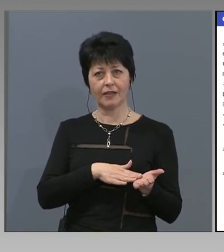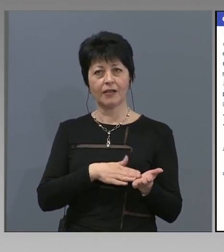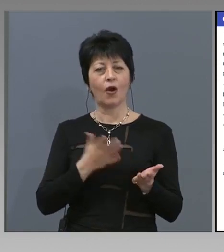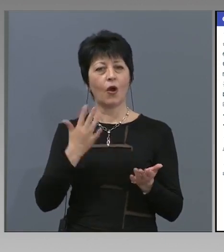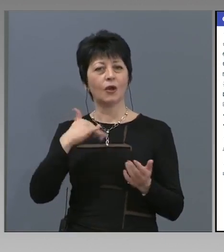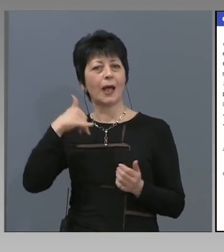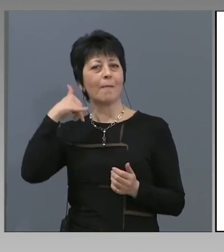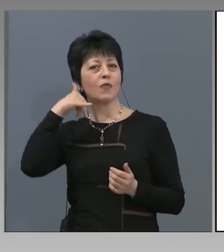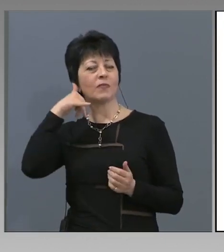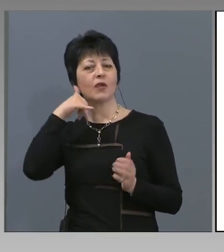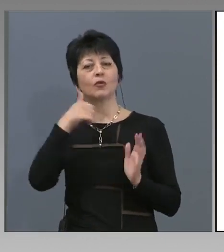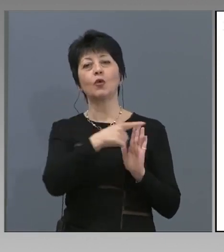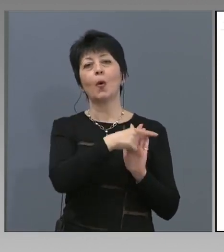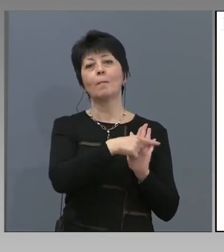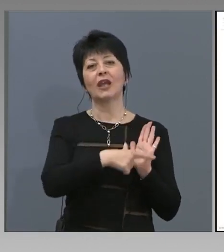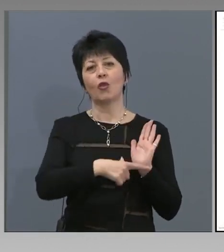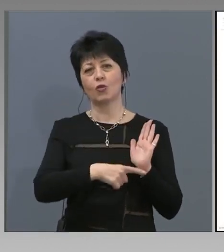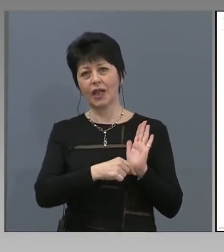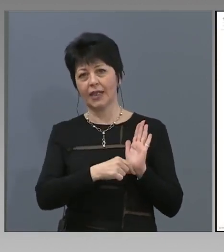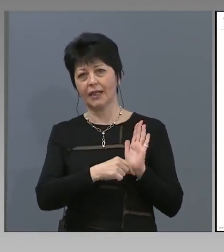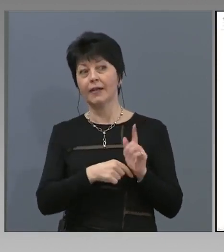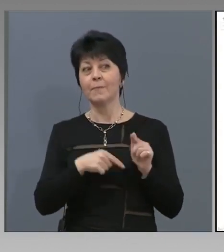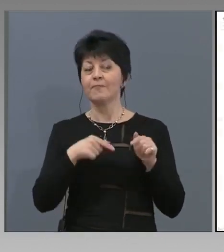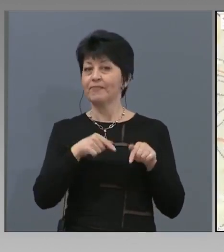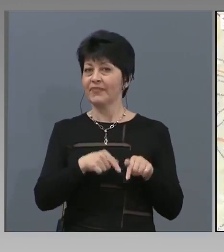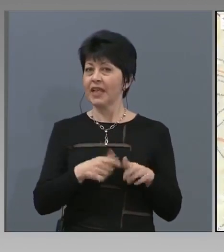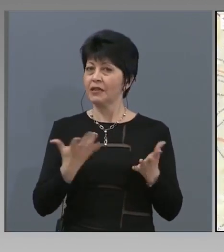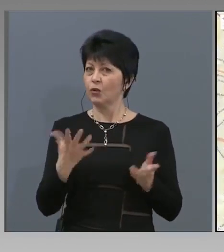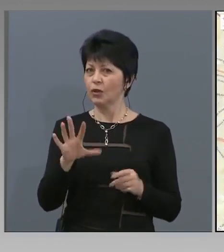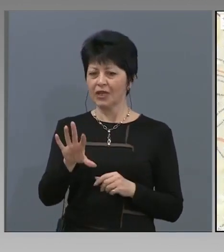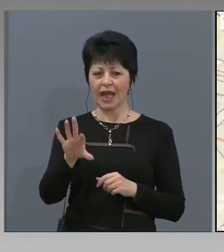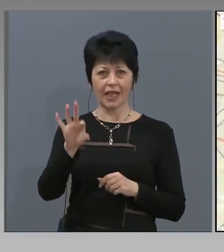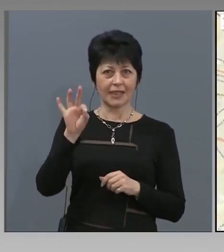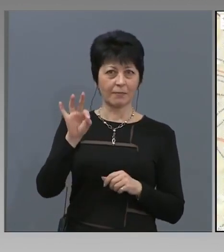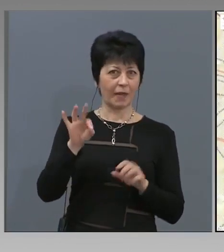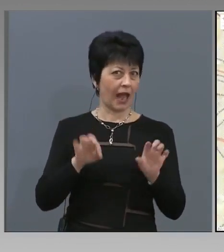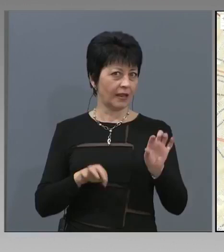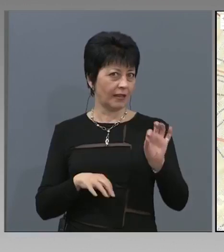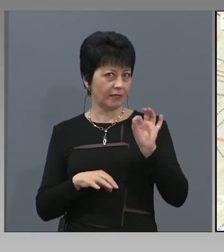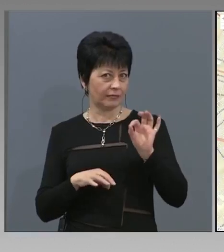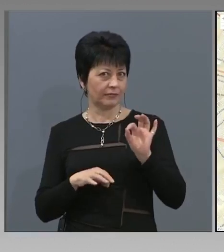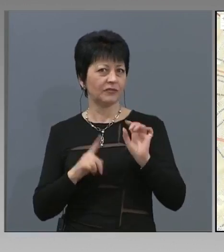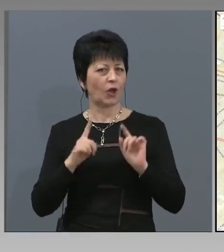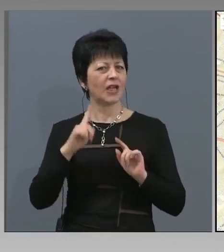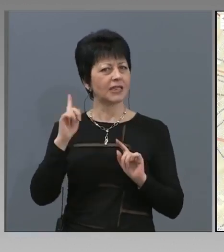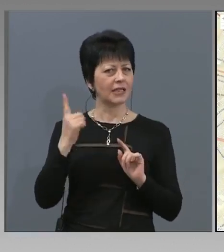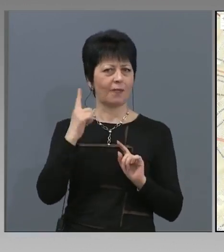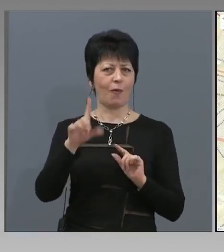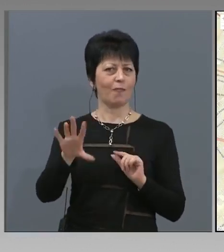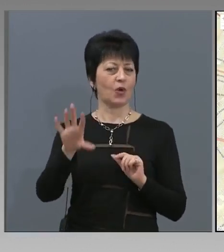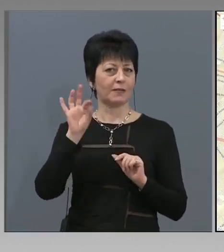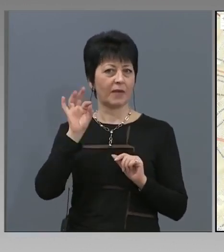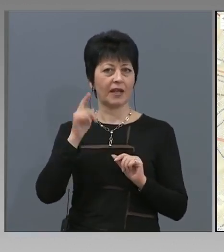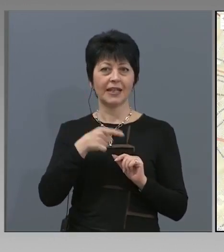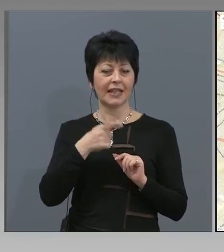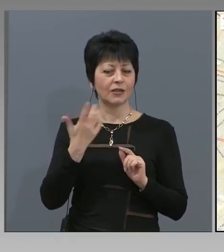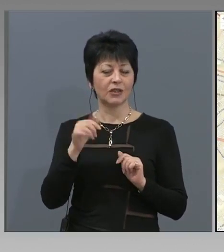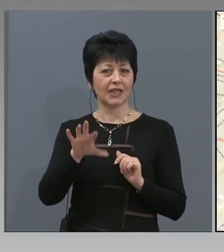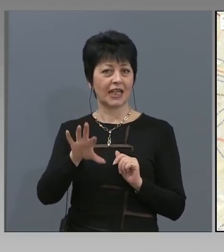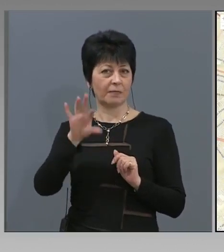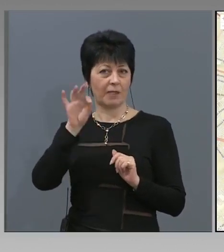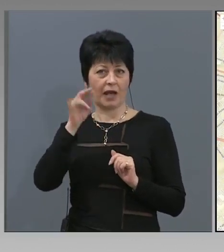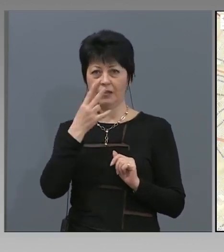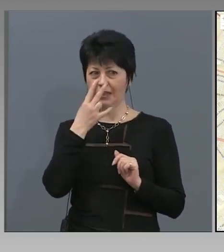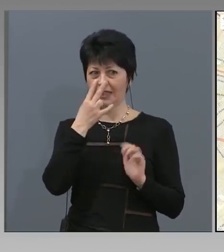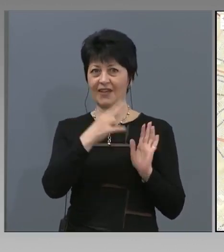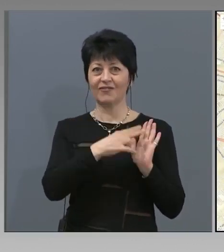мобилното приложение. Тези, които са избрани, и то е само по избор, тези, които са избрали да им се